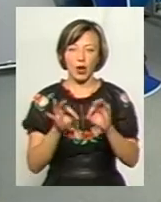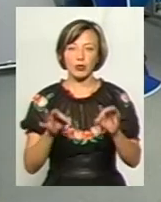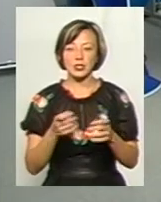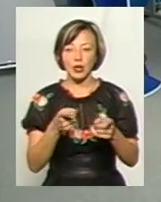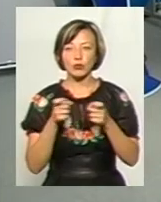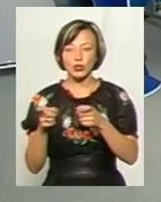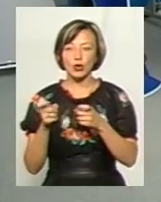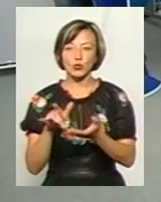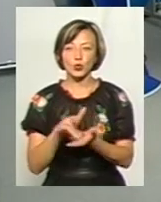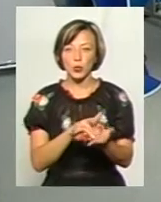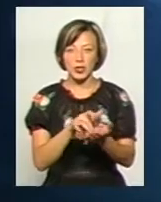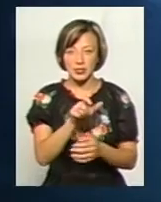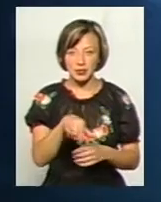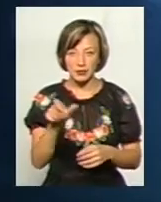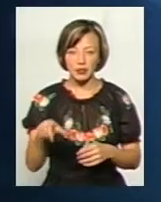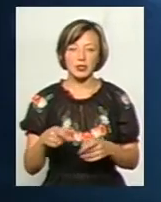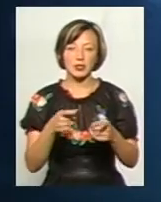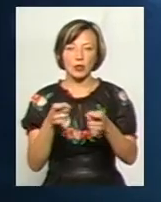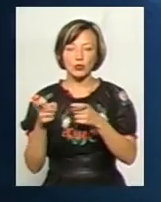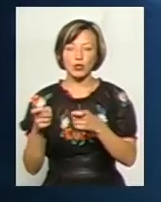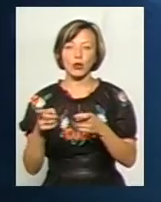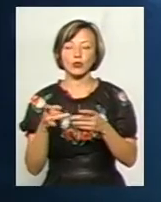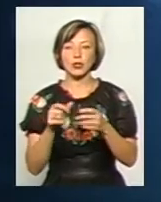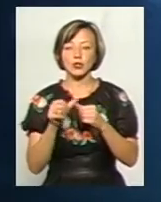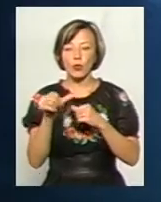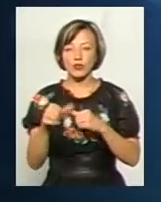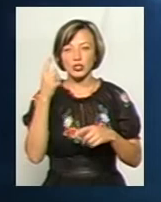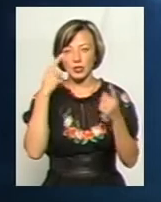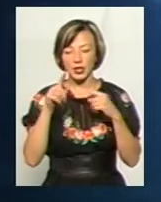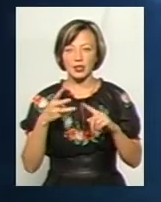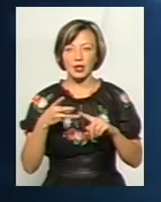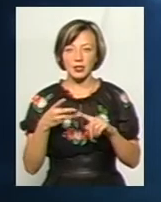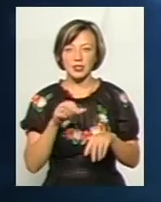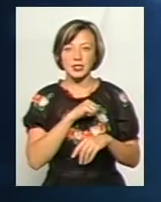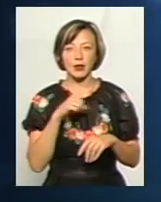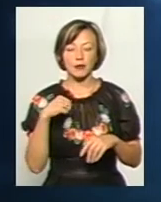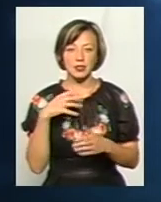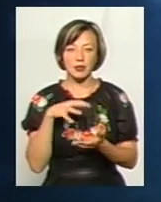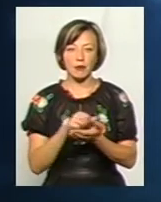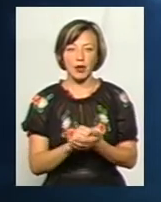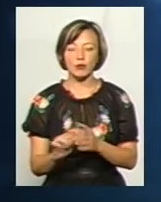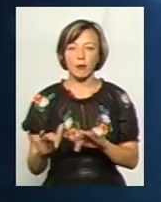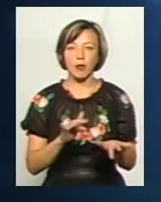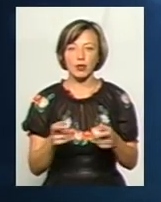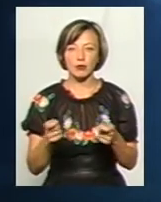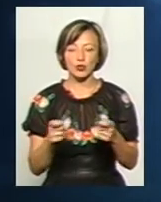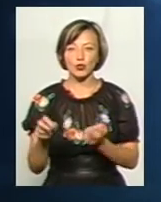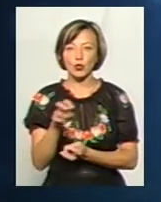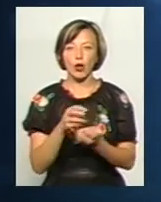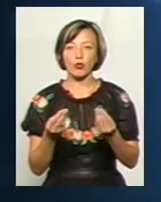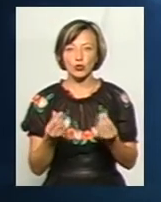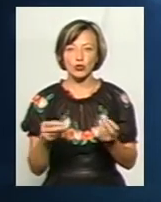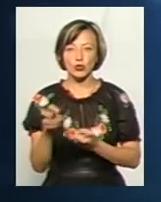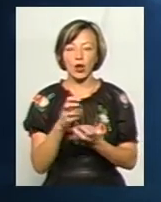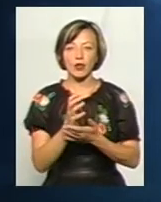залучають туристів, залучають зовнішні ідеї. Третє, вони самі займаються менеджментом, шукають кошти,